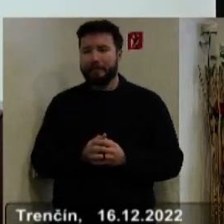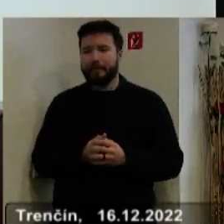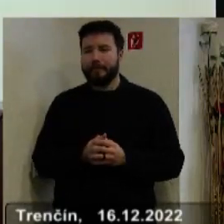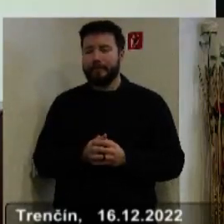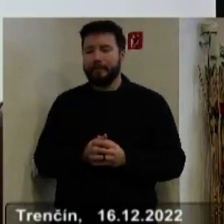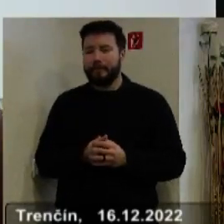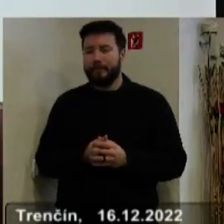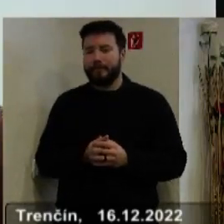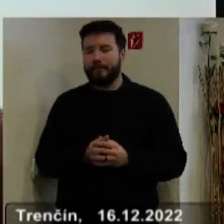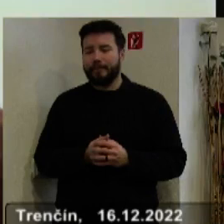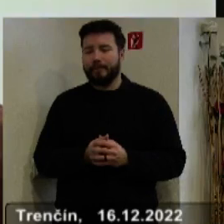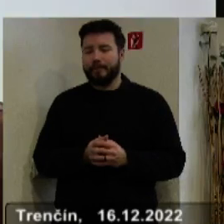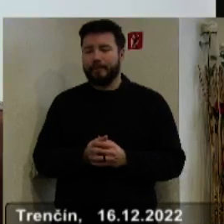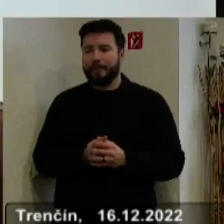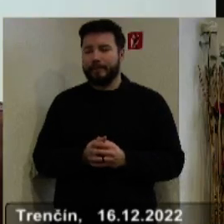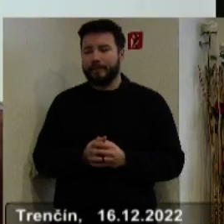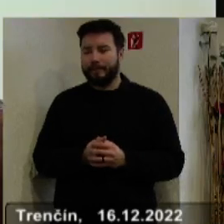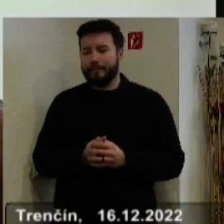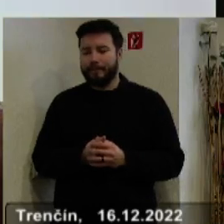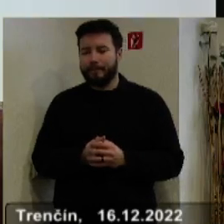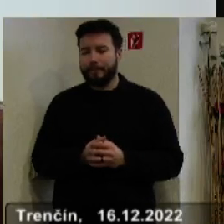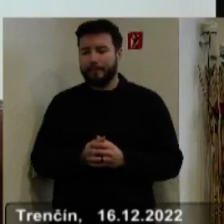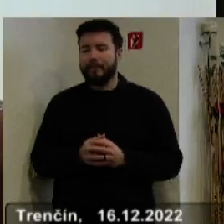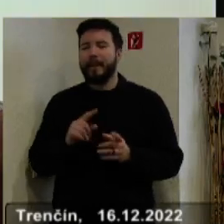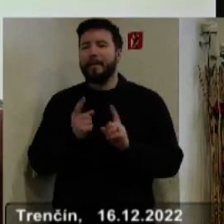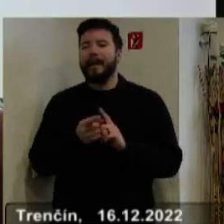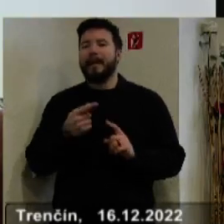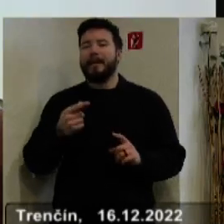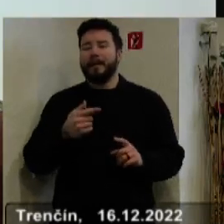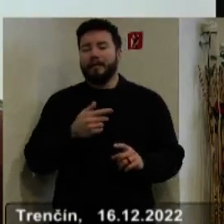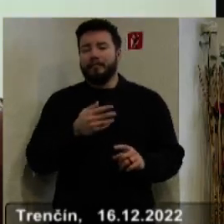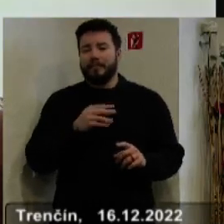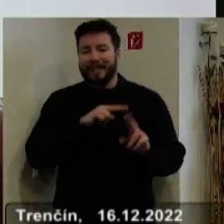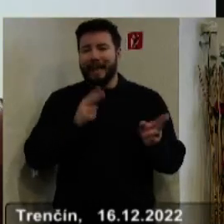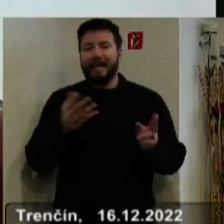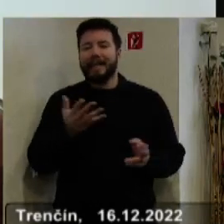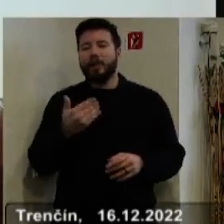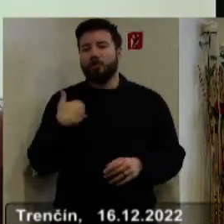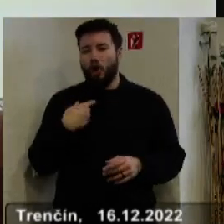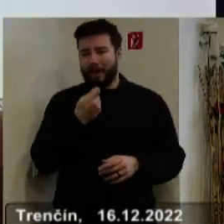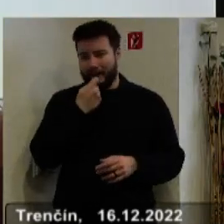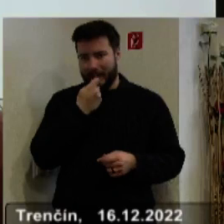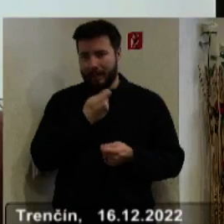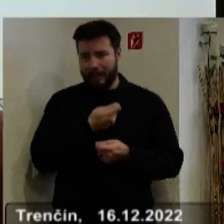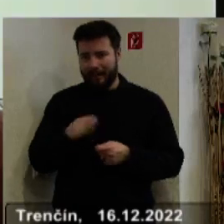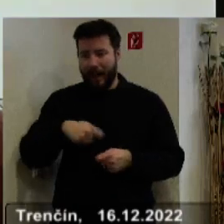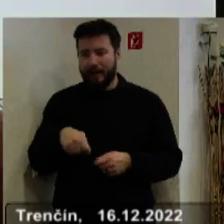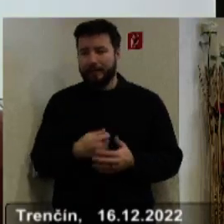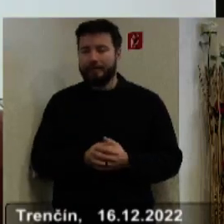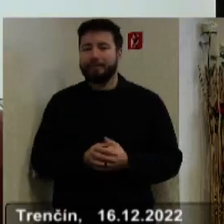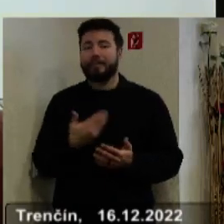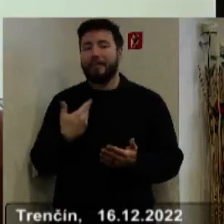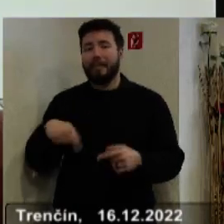nákladov na nákup potravín pre zariadenia školského stravovania. Na základe uvedeného predkladáme